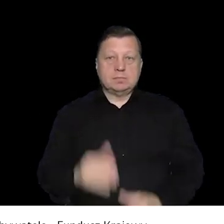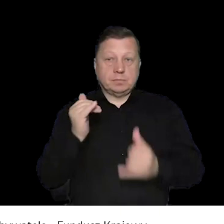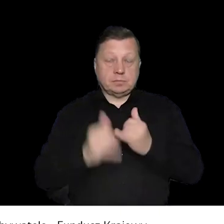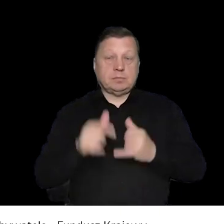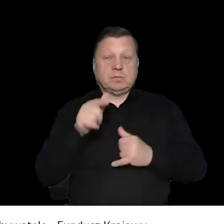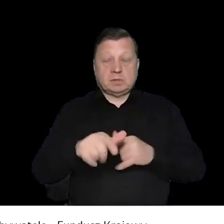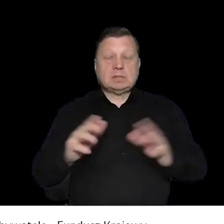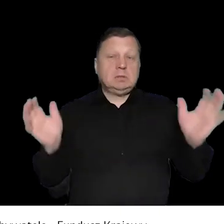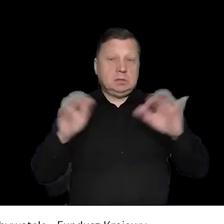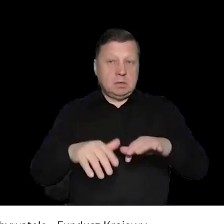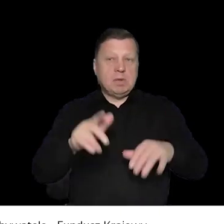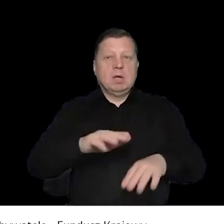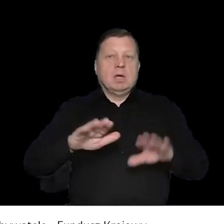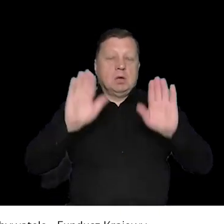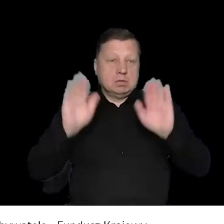podając jakiś powód?